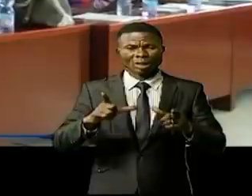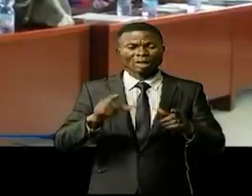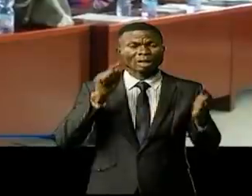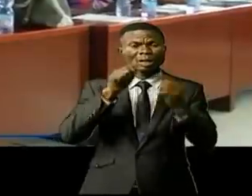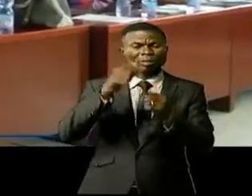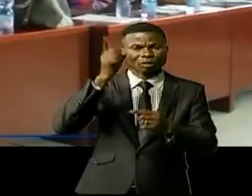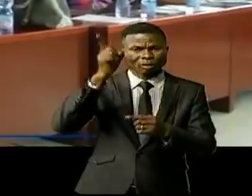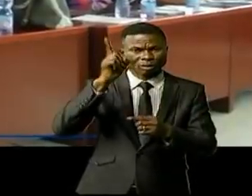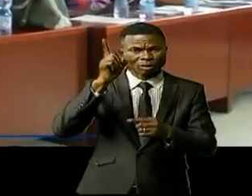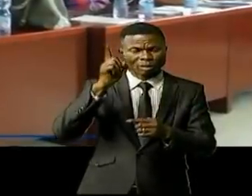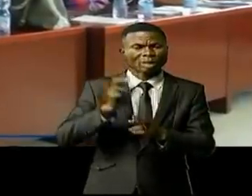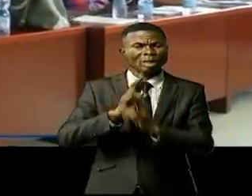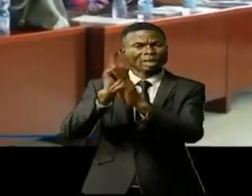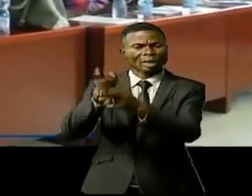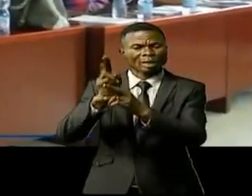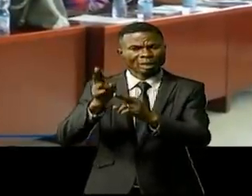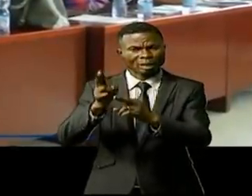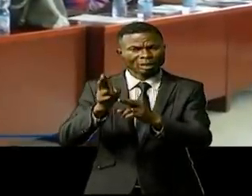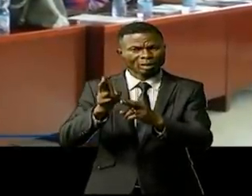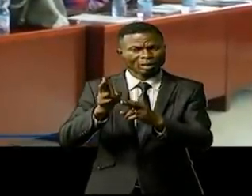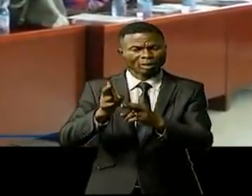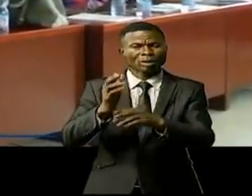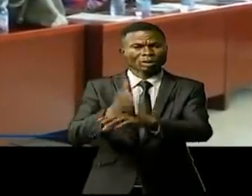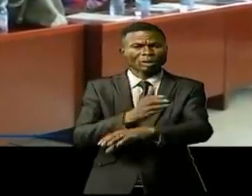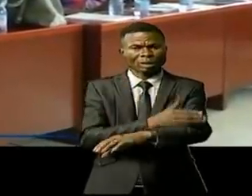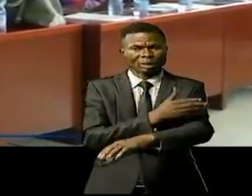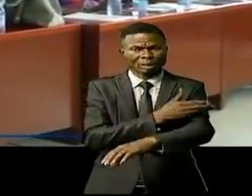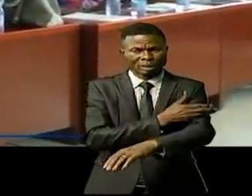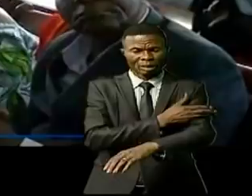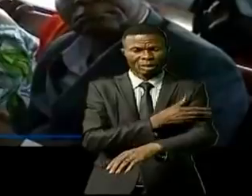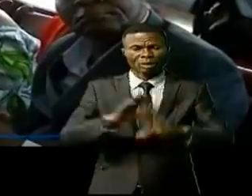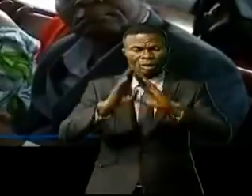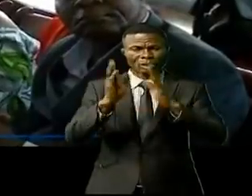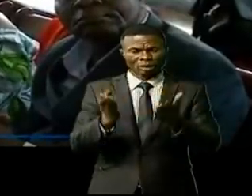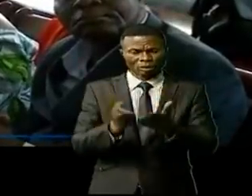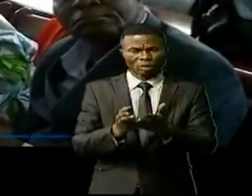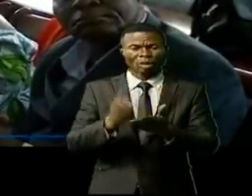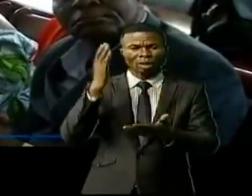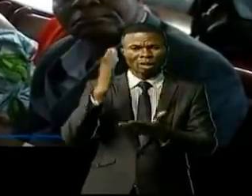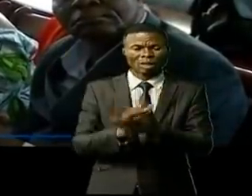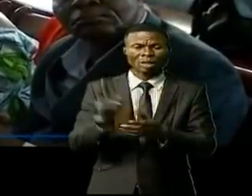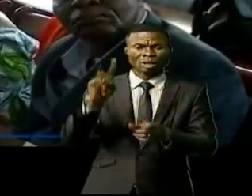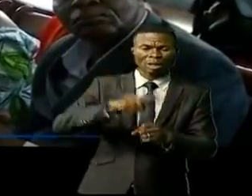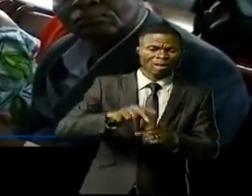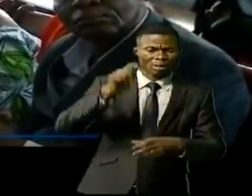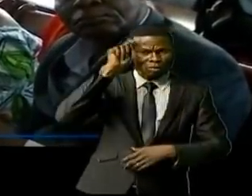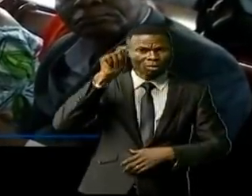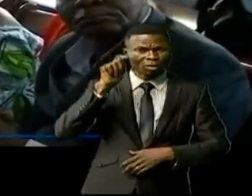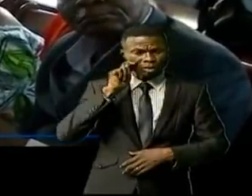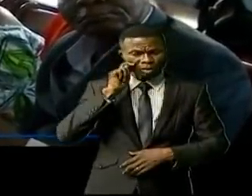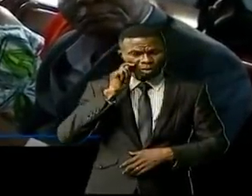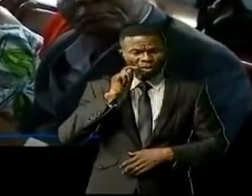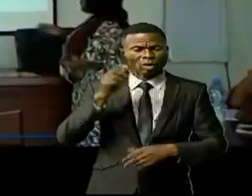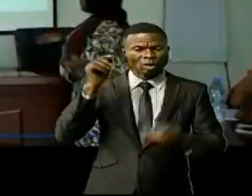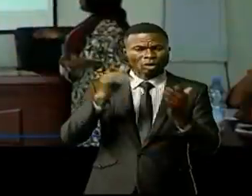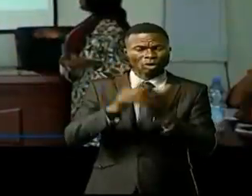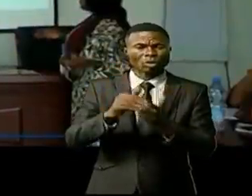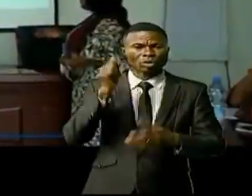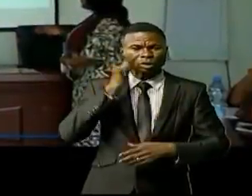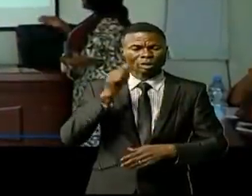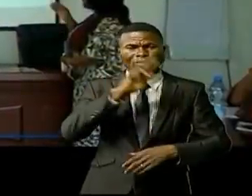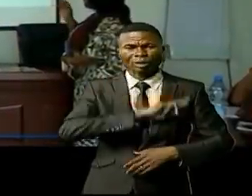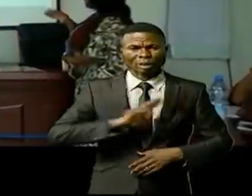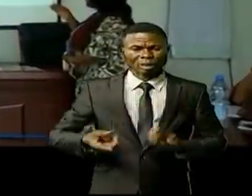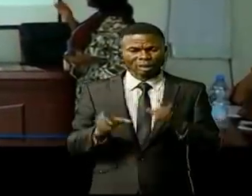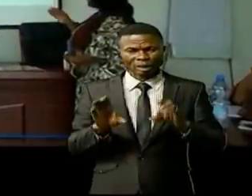objectif de faire l'état des lieux des avancées obtenues dans la lutte contre le violence sexuelle et basée sur le genre en RDC